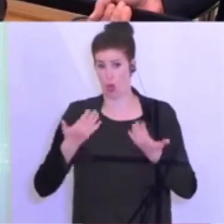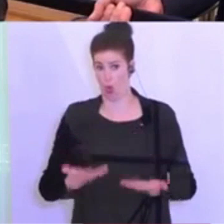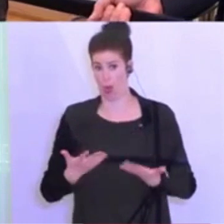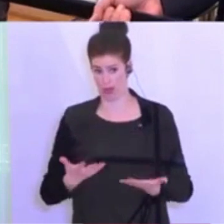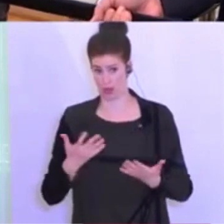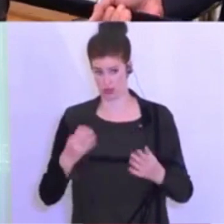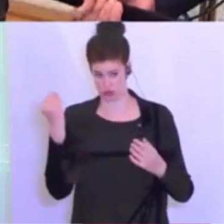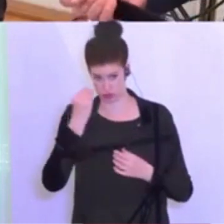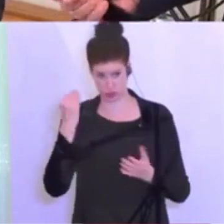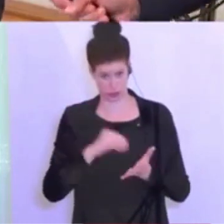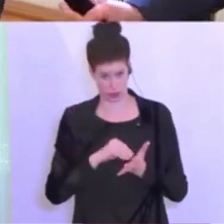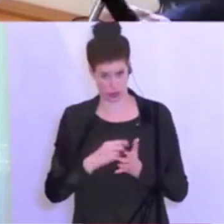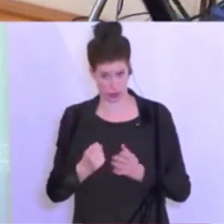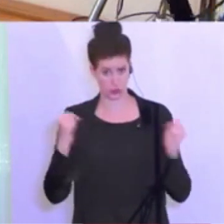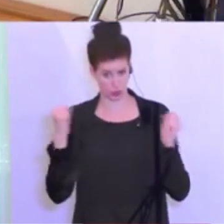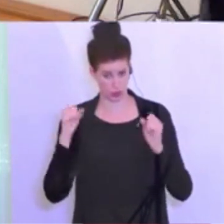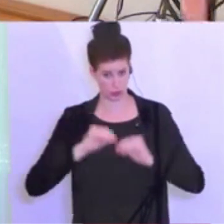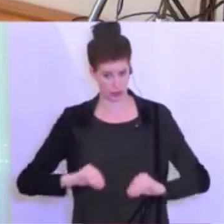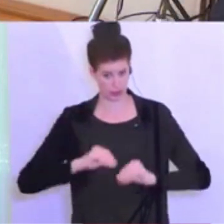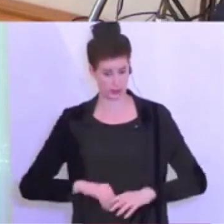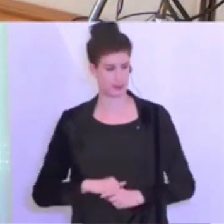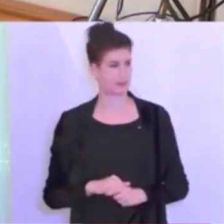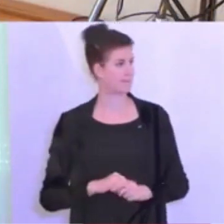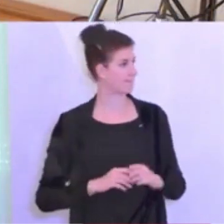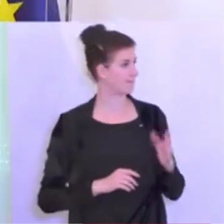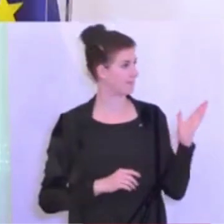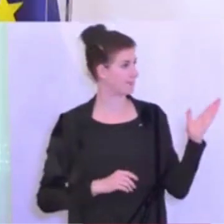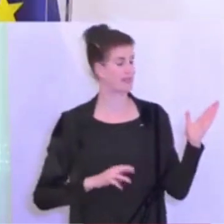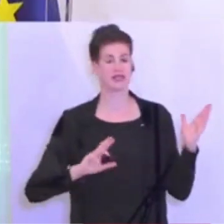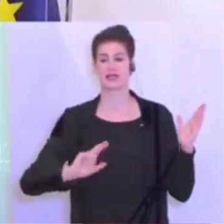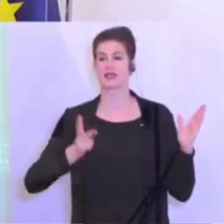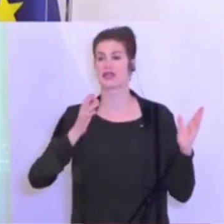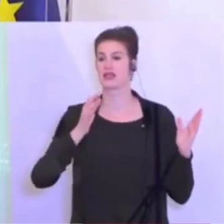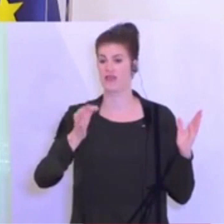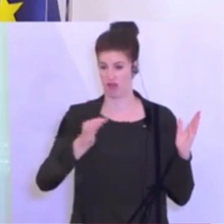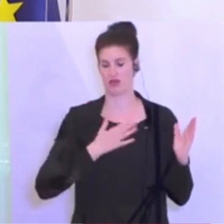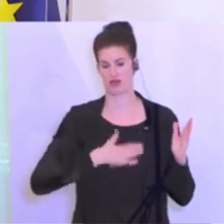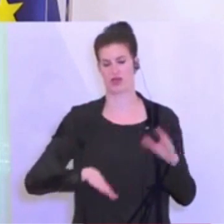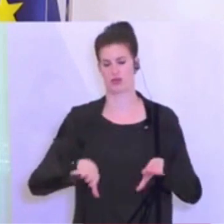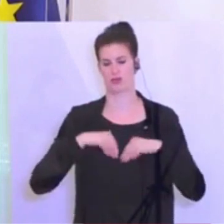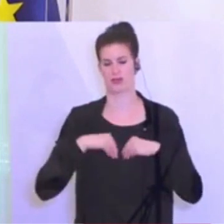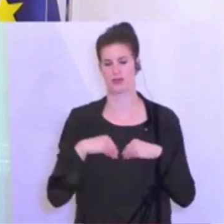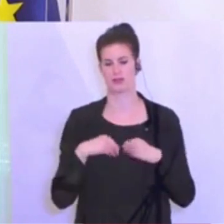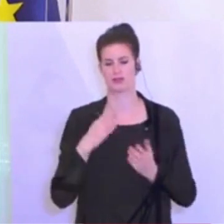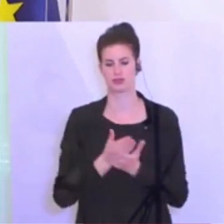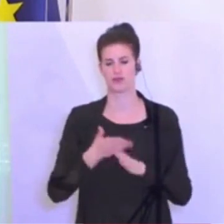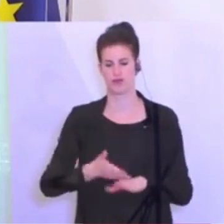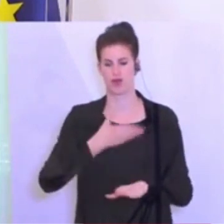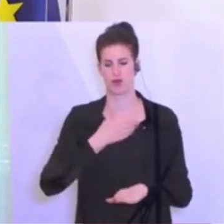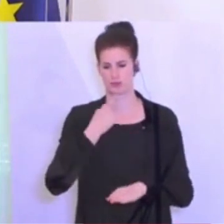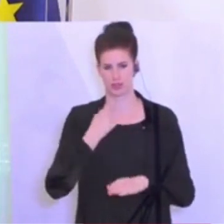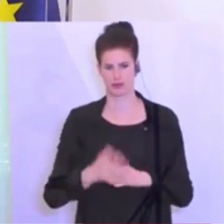Turnunterricht geben? Ich kann die dritte und die erste Frage übernehmen. Dritte Frage. Ich habe vorher schon verwiesen auf den